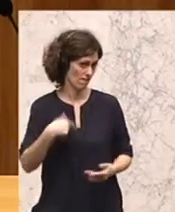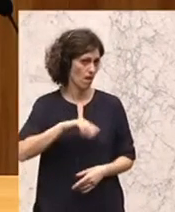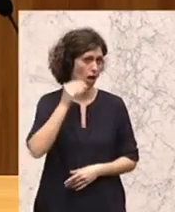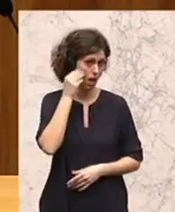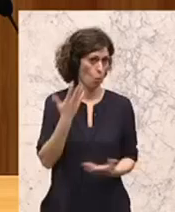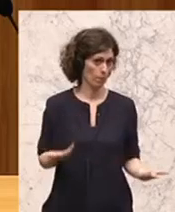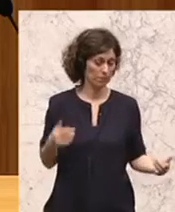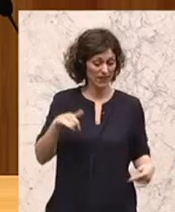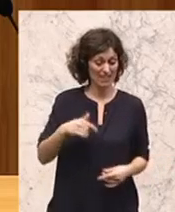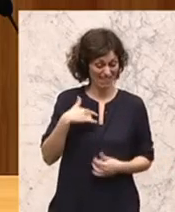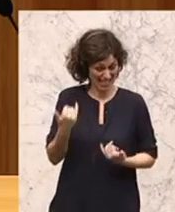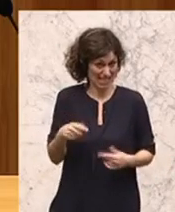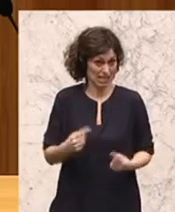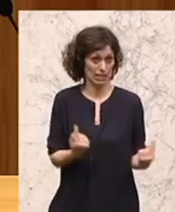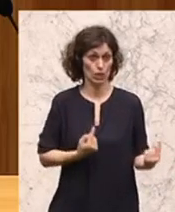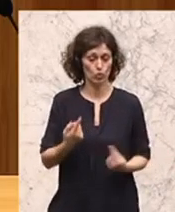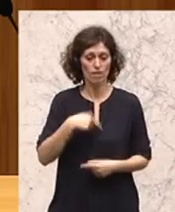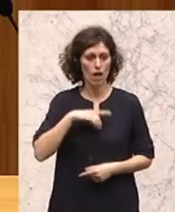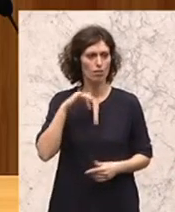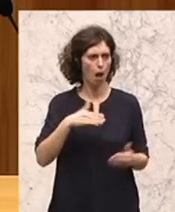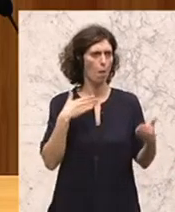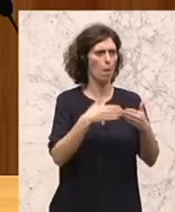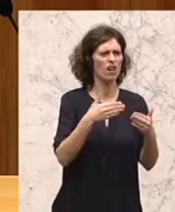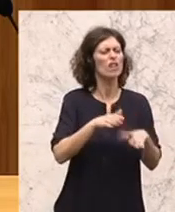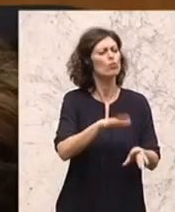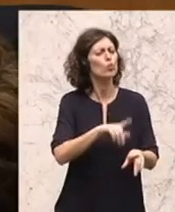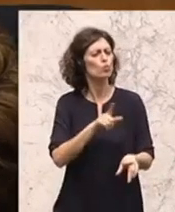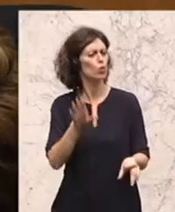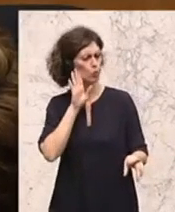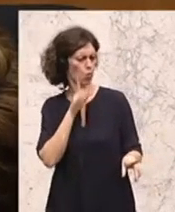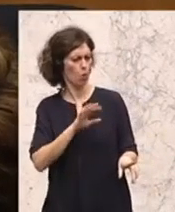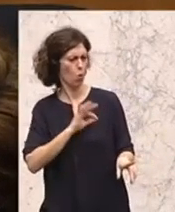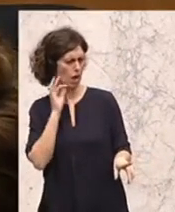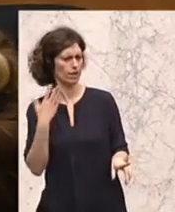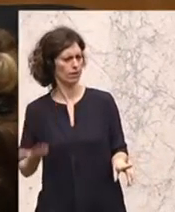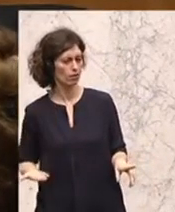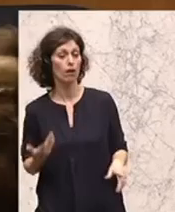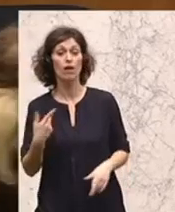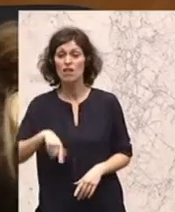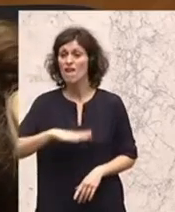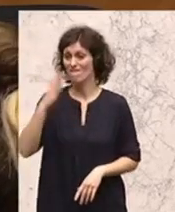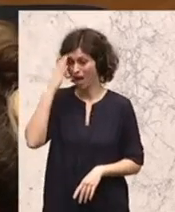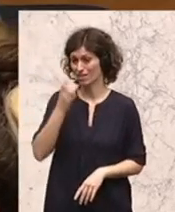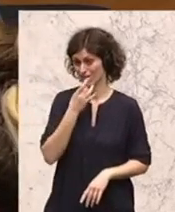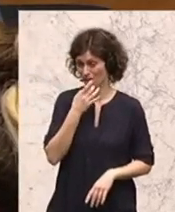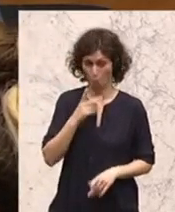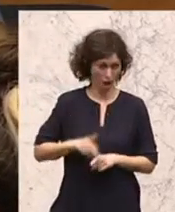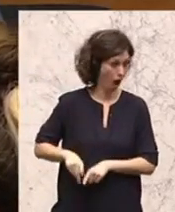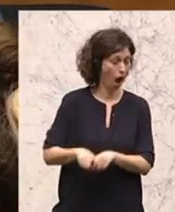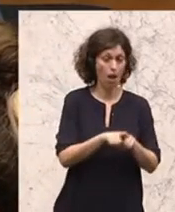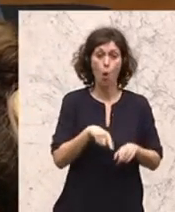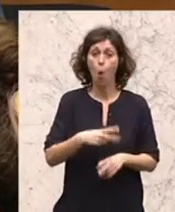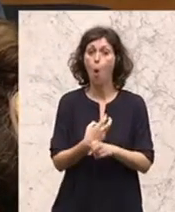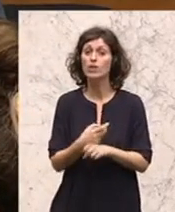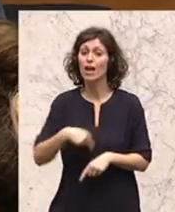einer Situation, wo wir an unsere Grenzen kommen werden. Horchen Sie einfach nur zu, Frau Kollegin. Sie wissen genau wie wir alle, Österreich ist jenes